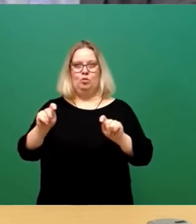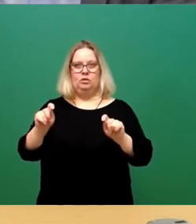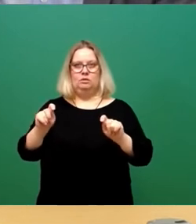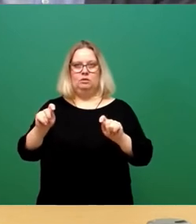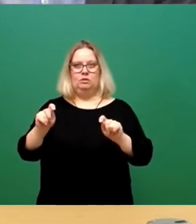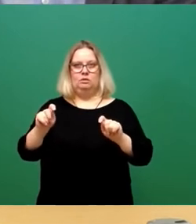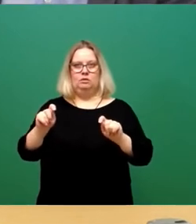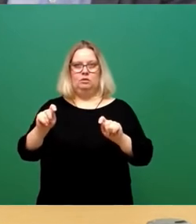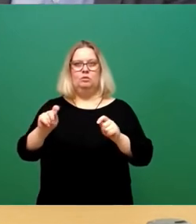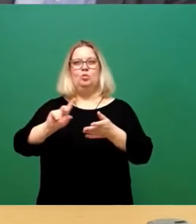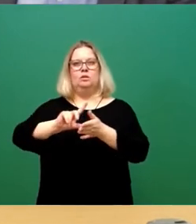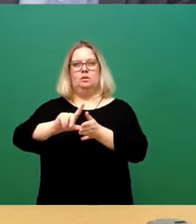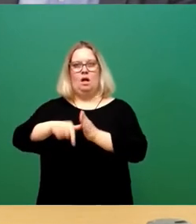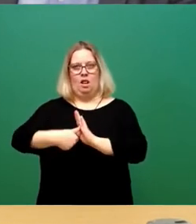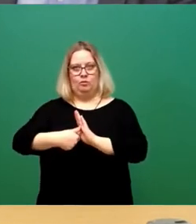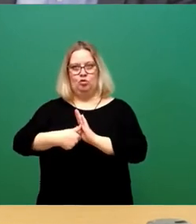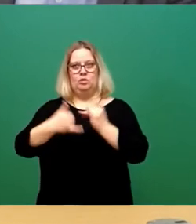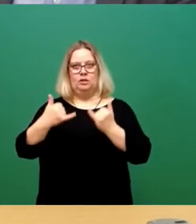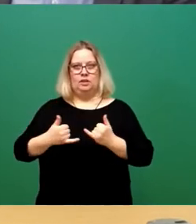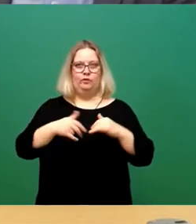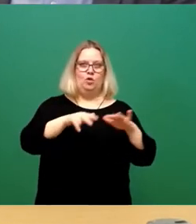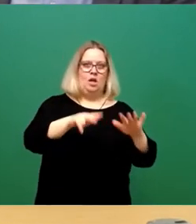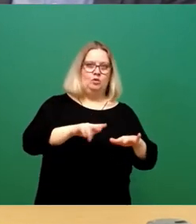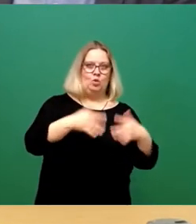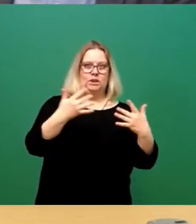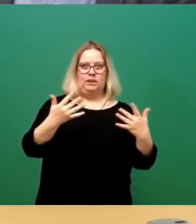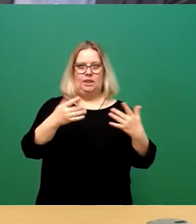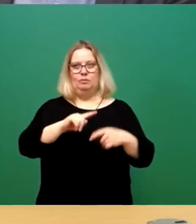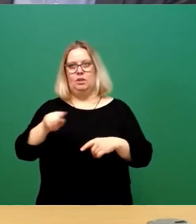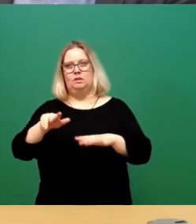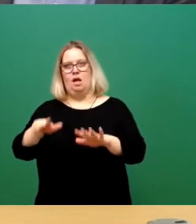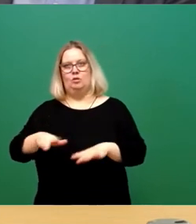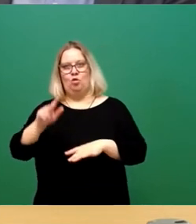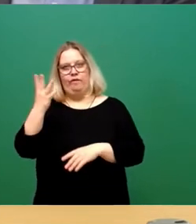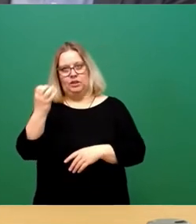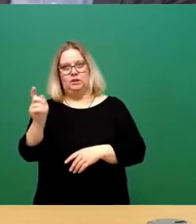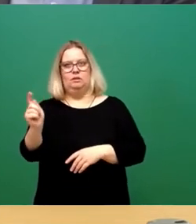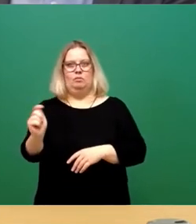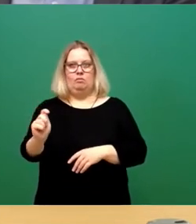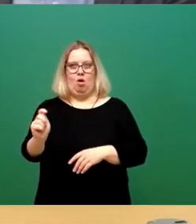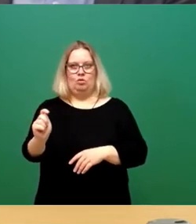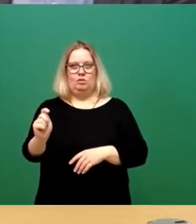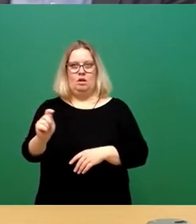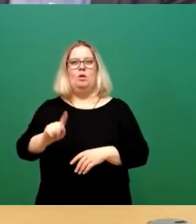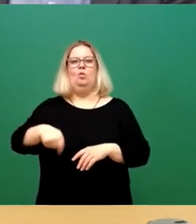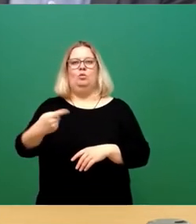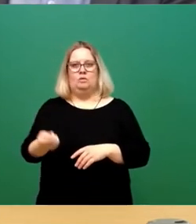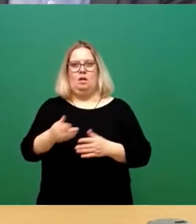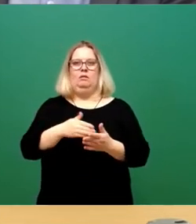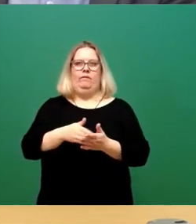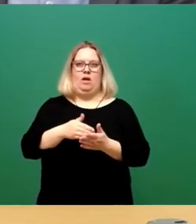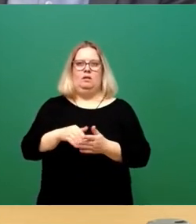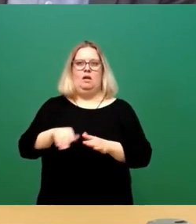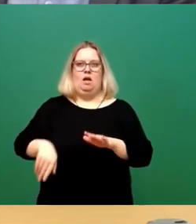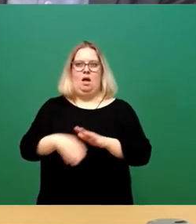halben Stunde dass wir jetzt sagen von 18.10 bis 18.40 gehen wir in die Pause und setzen anschließend die